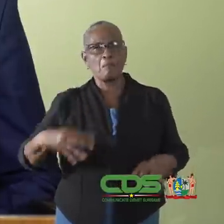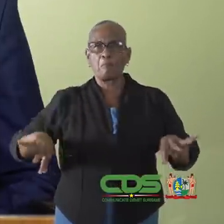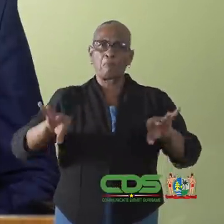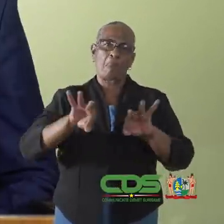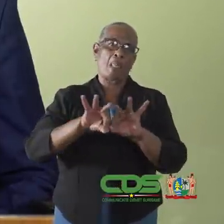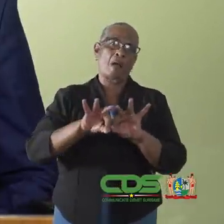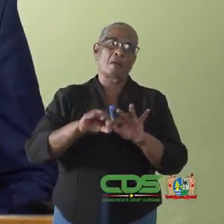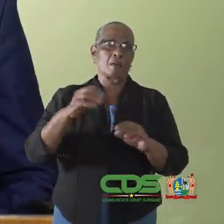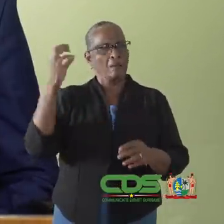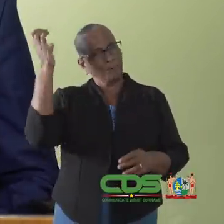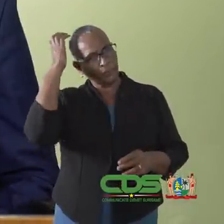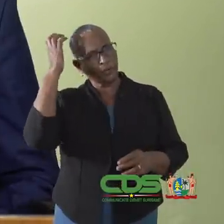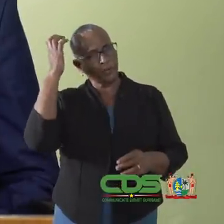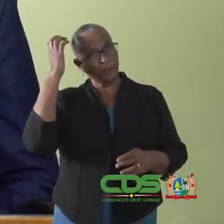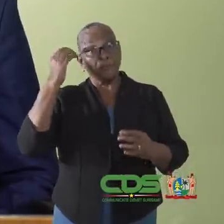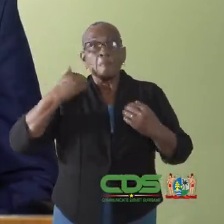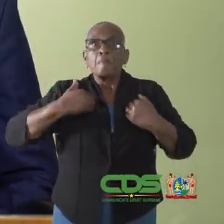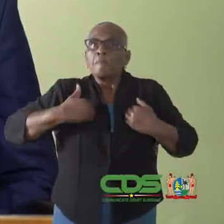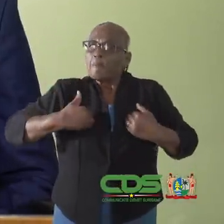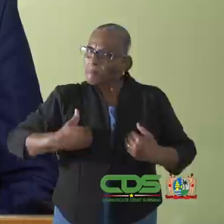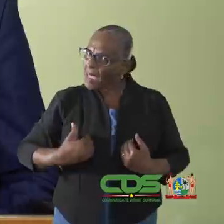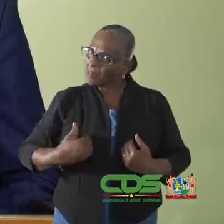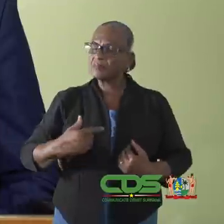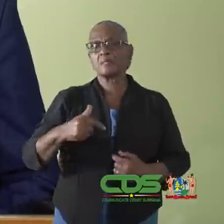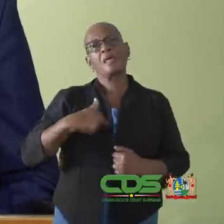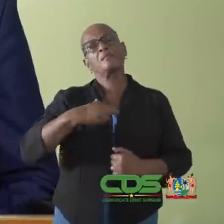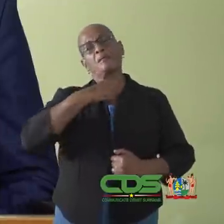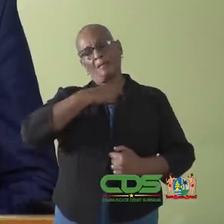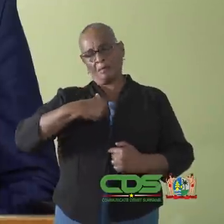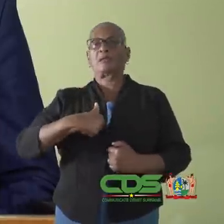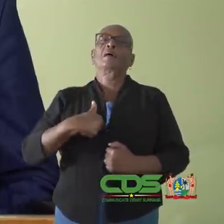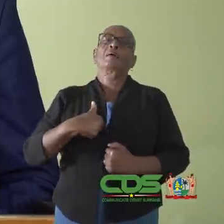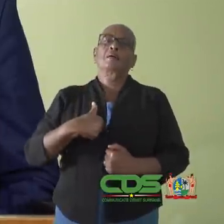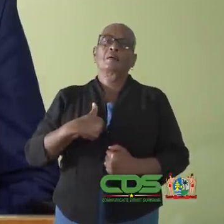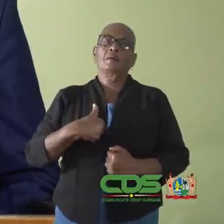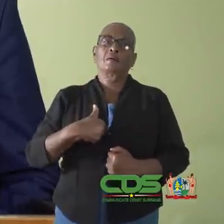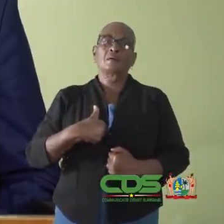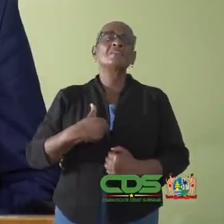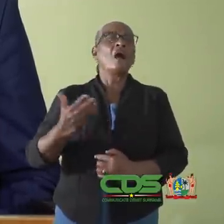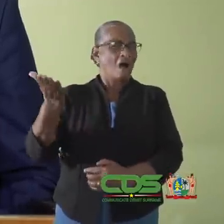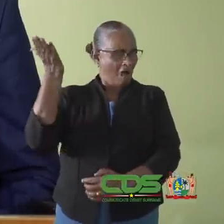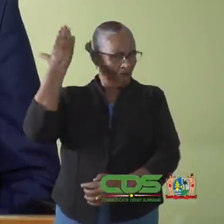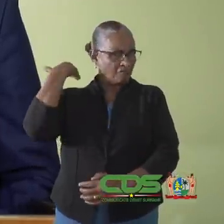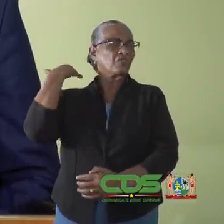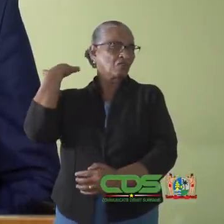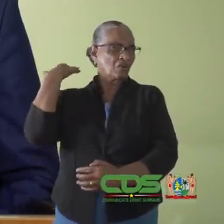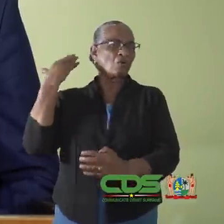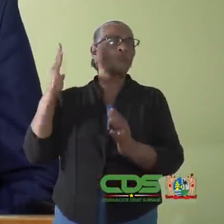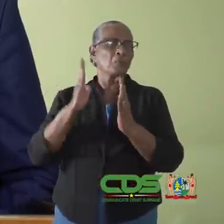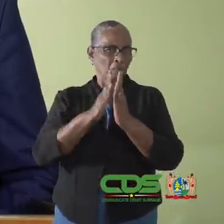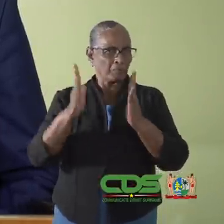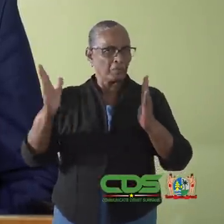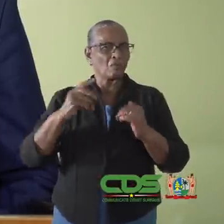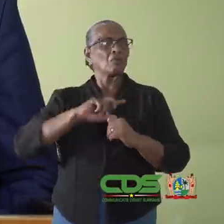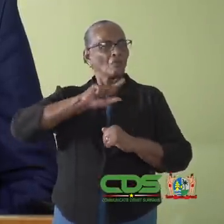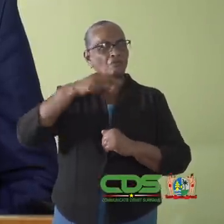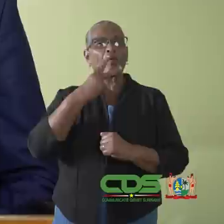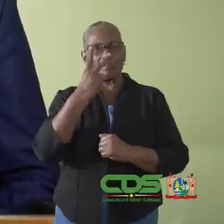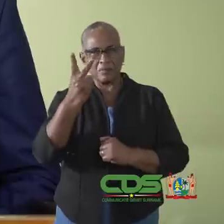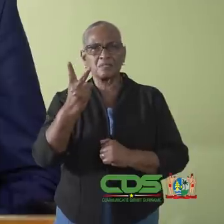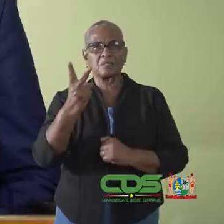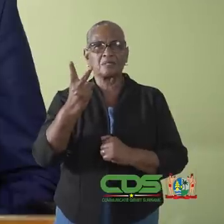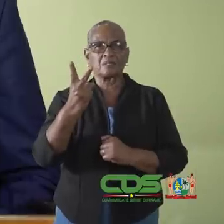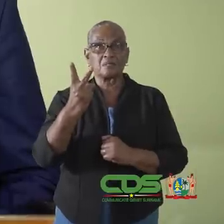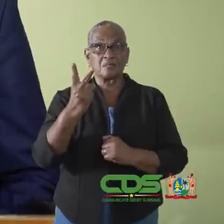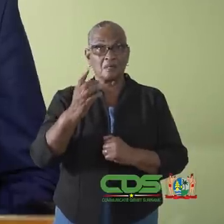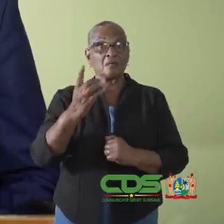meest belangrijke factor. Dat is de mens en haar gedrag. De cijfers van de afgelopen periode geven